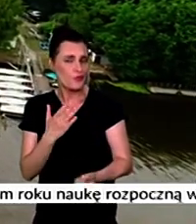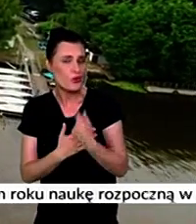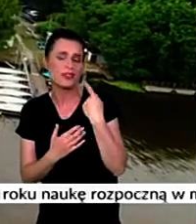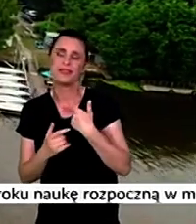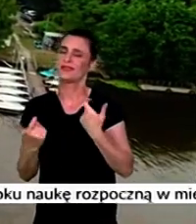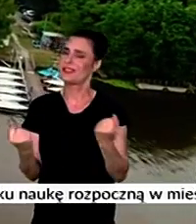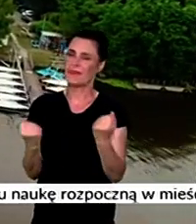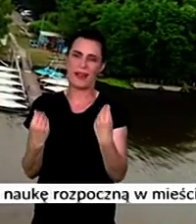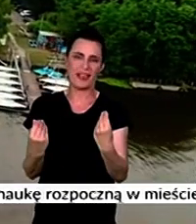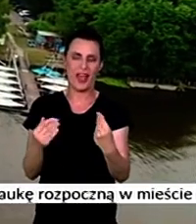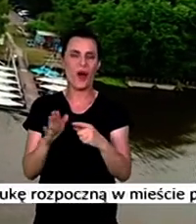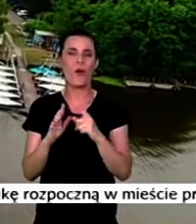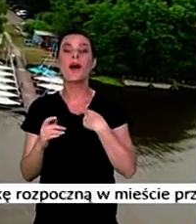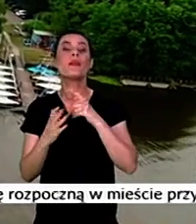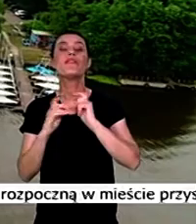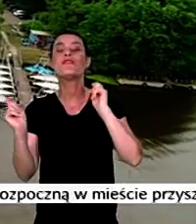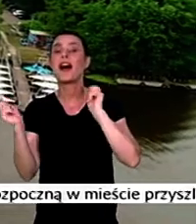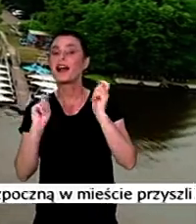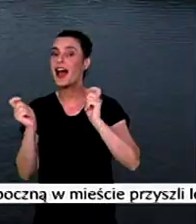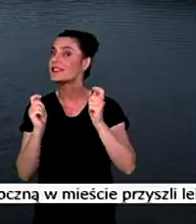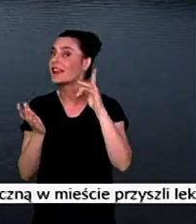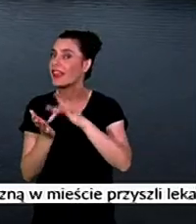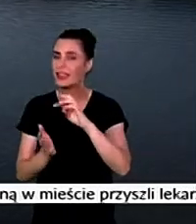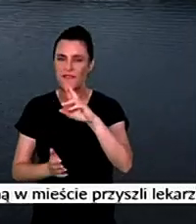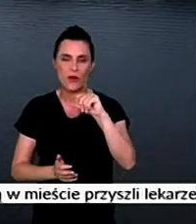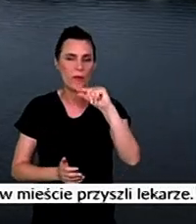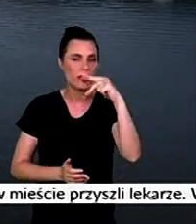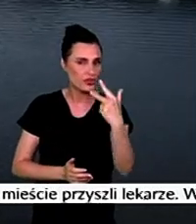przygodą, jaką niewątpliwie będą wakacje z TVP3 Warszawa.